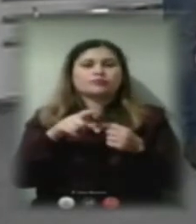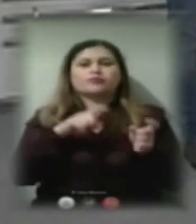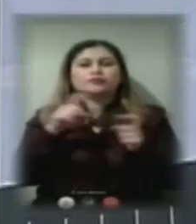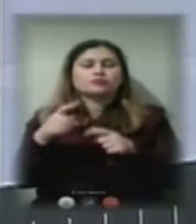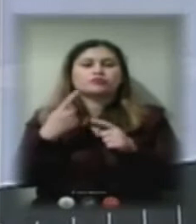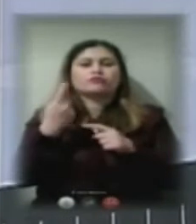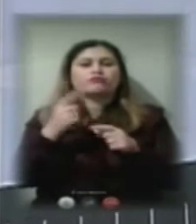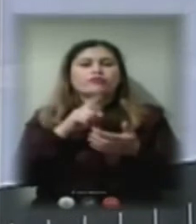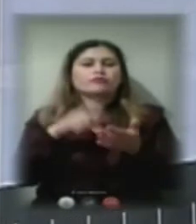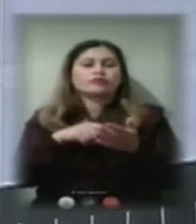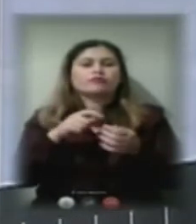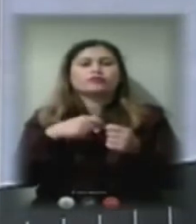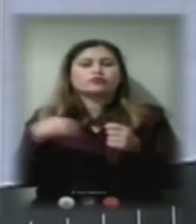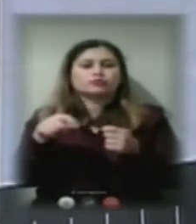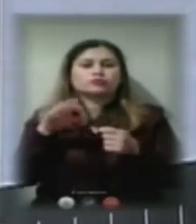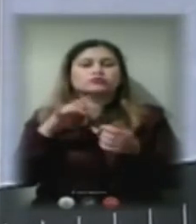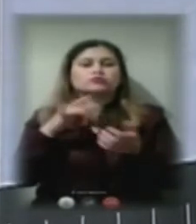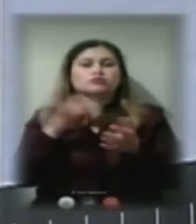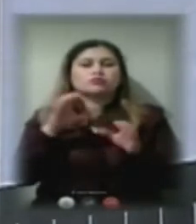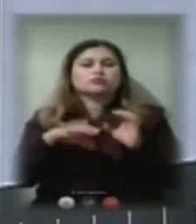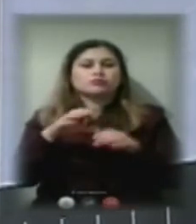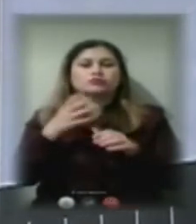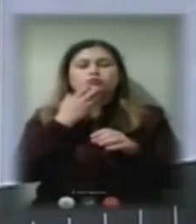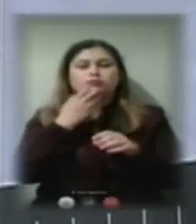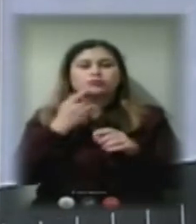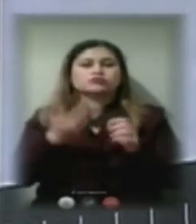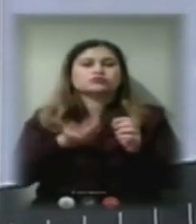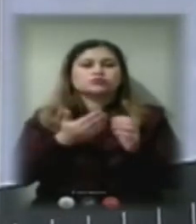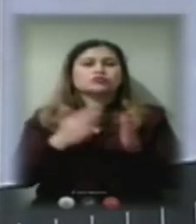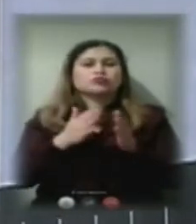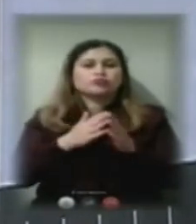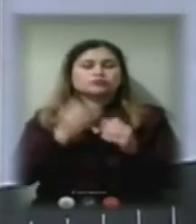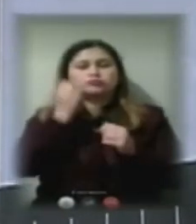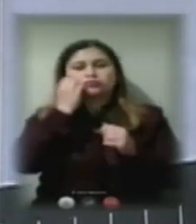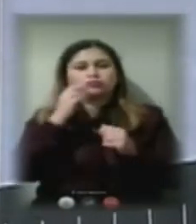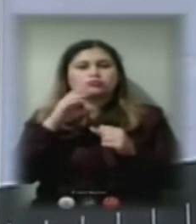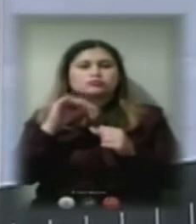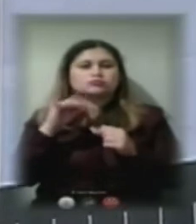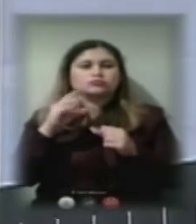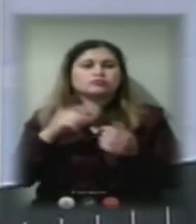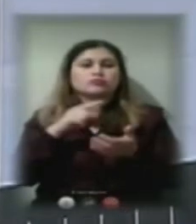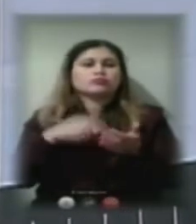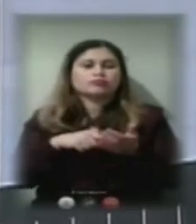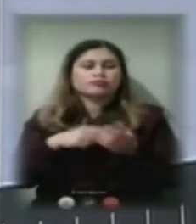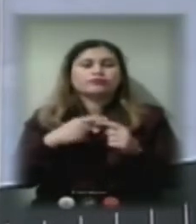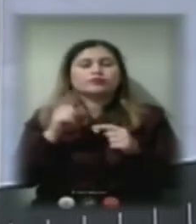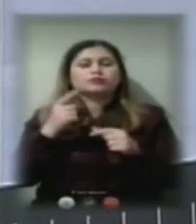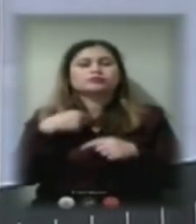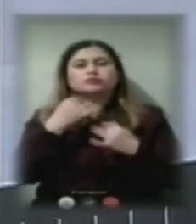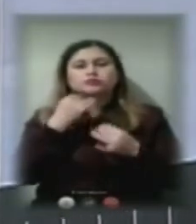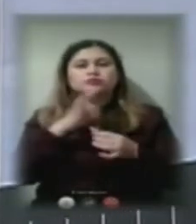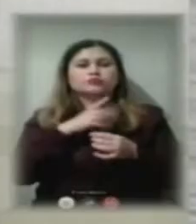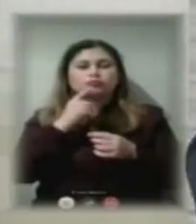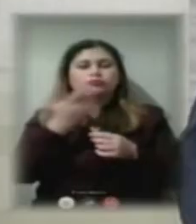відключення від централізованого теплопостачання житлових будинків старої частини міста. Тому що ми говорили минулого року з